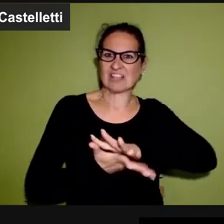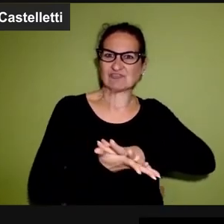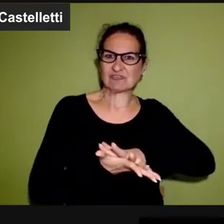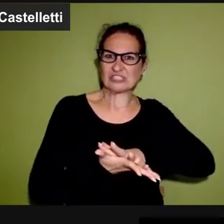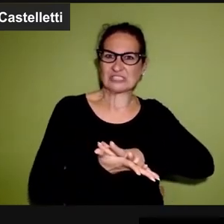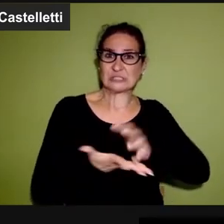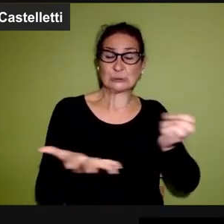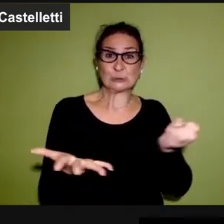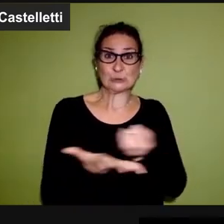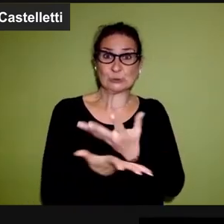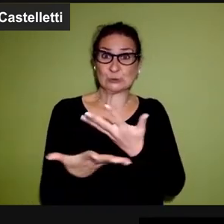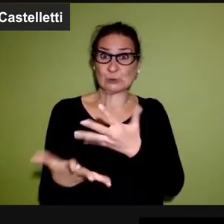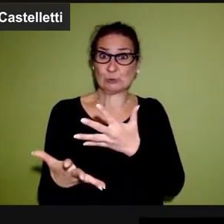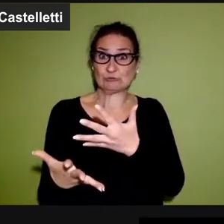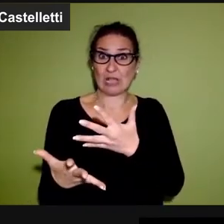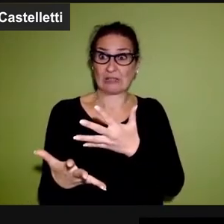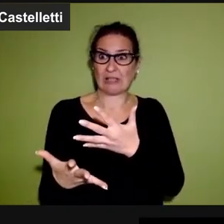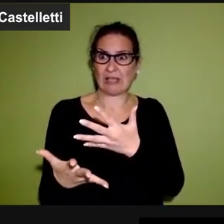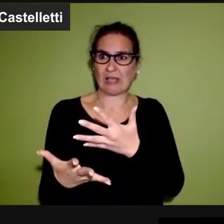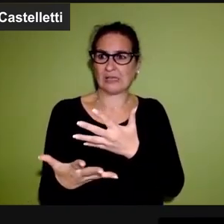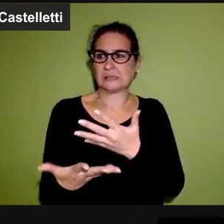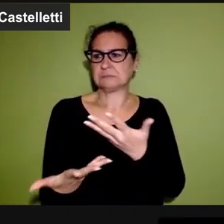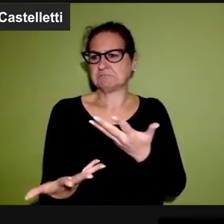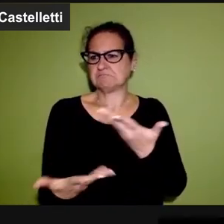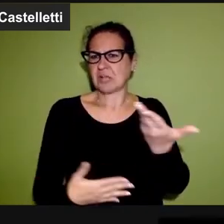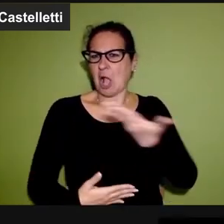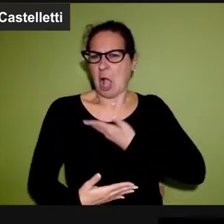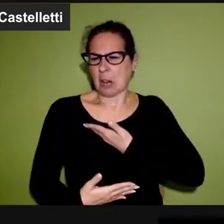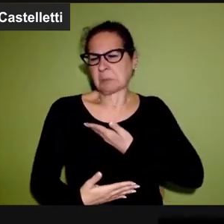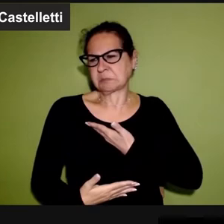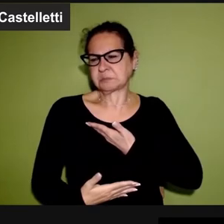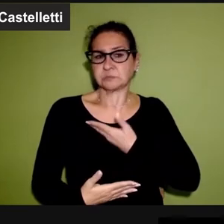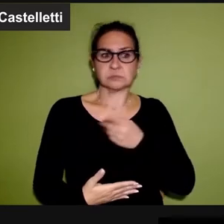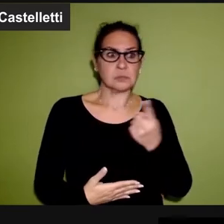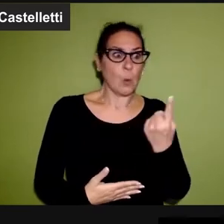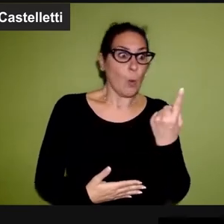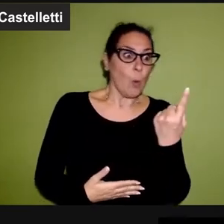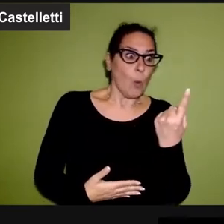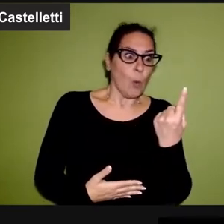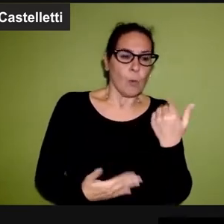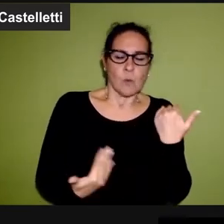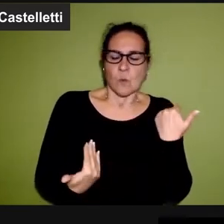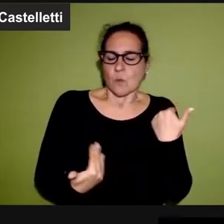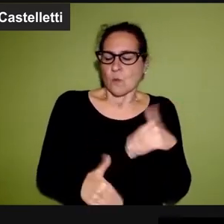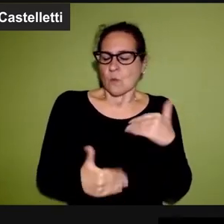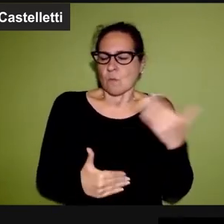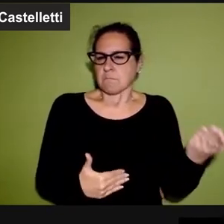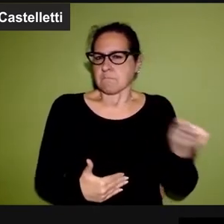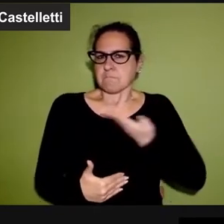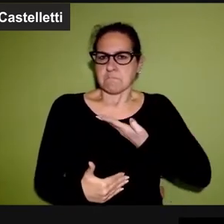stragi ci colpiscono meno che il caso singolo drammatico. Il caso singolo